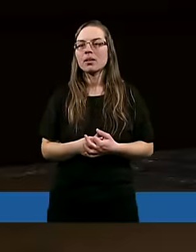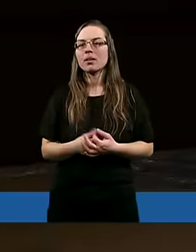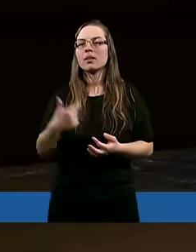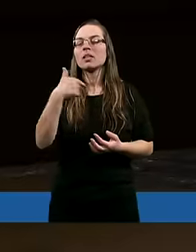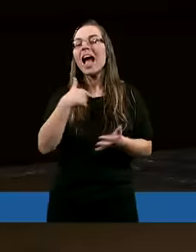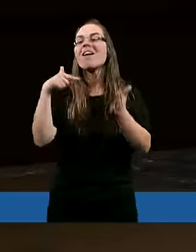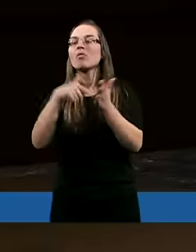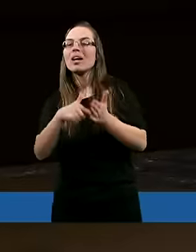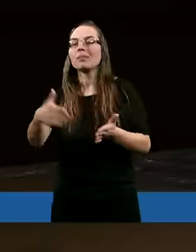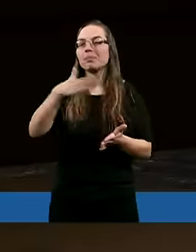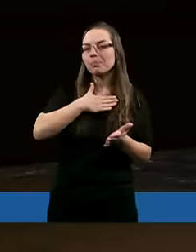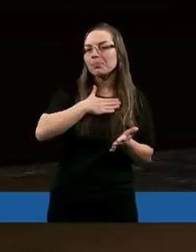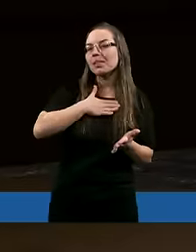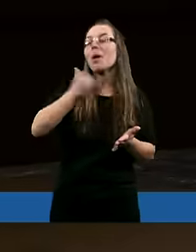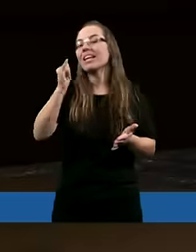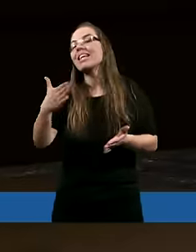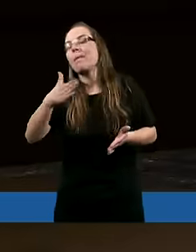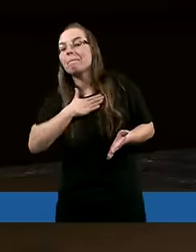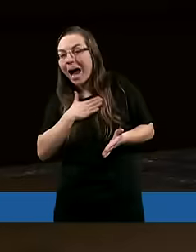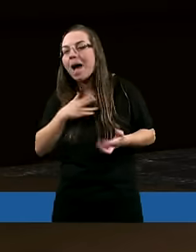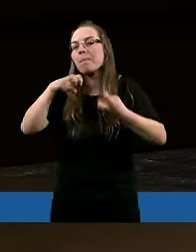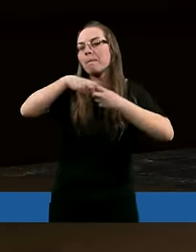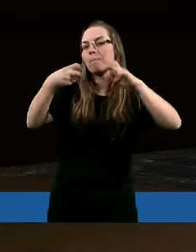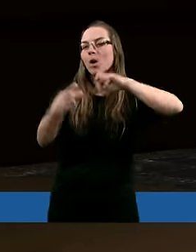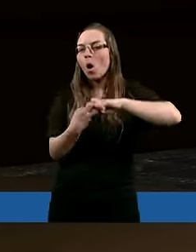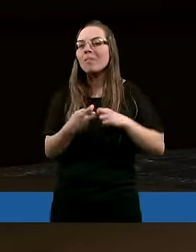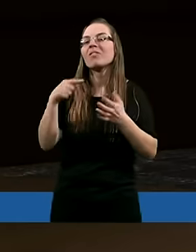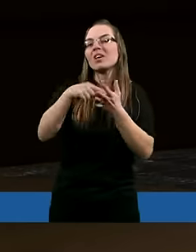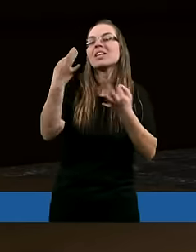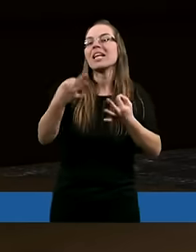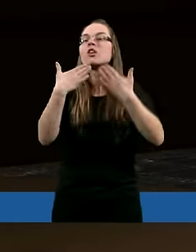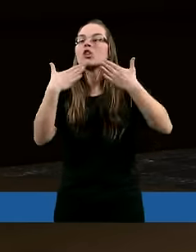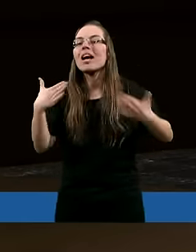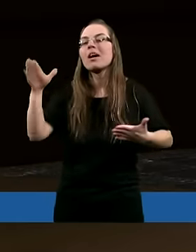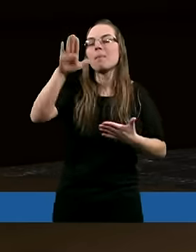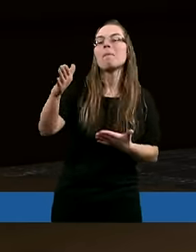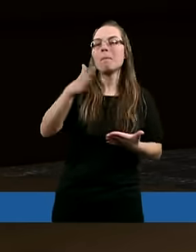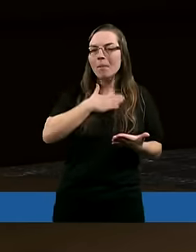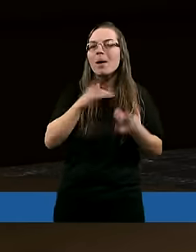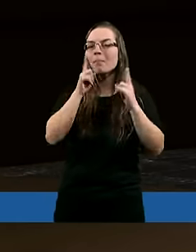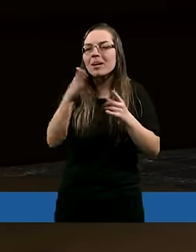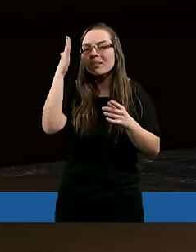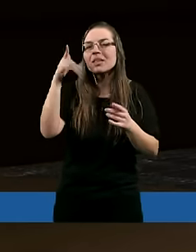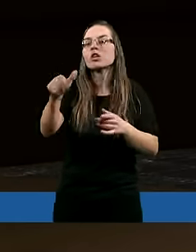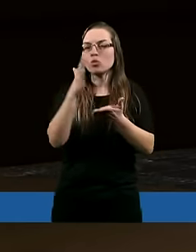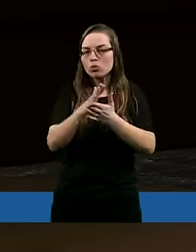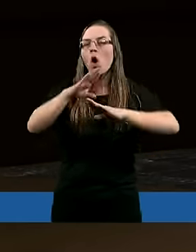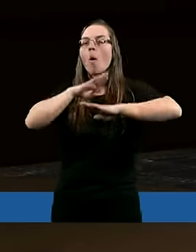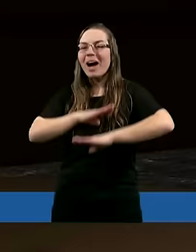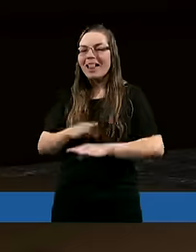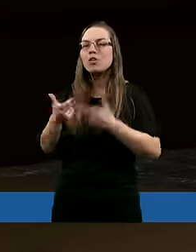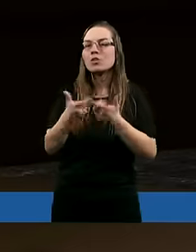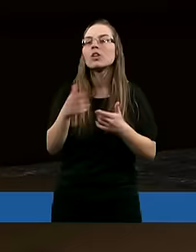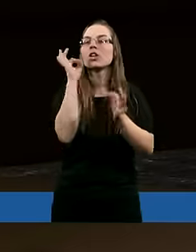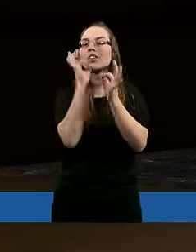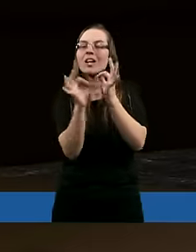Ja właśnie miałam, mam problem, może już teraz dzięki Bogu naprawdę mniejszy z tym opanowaniem,